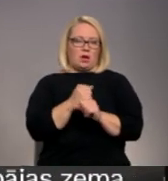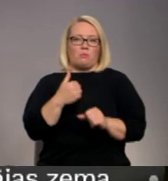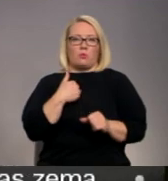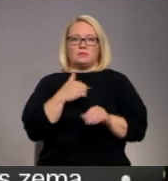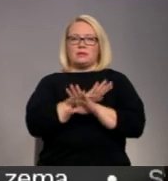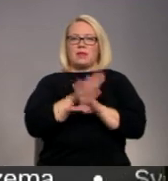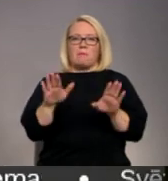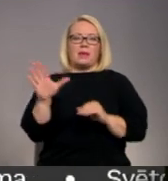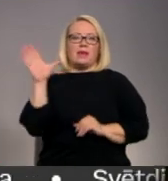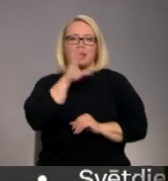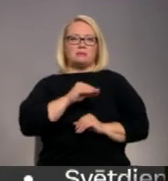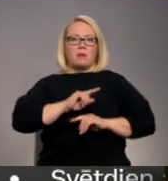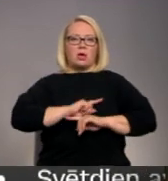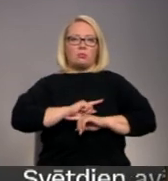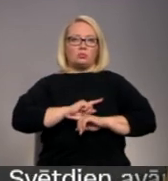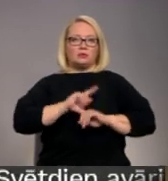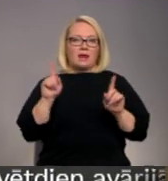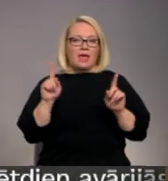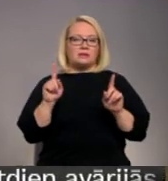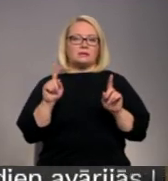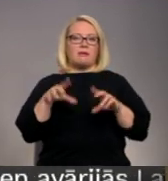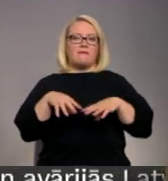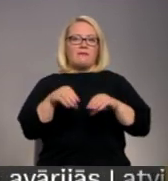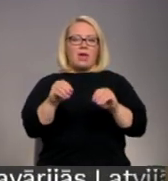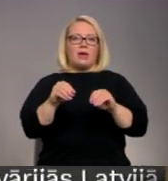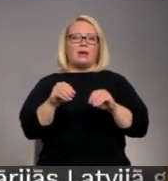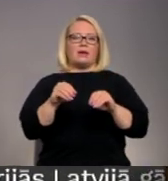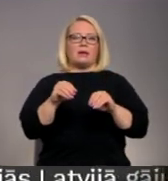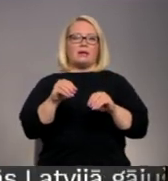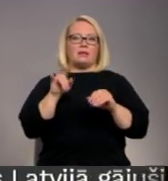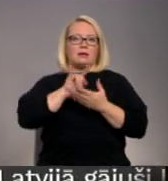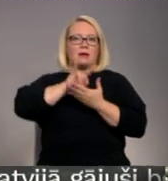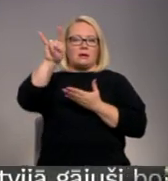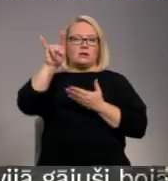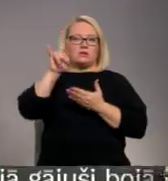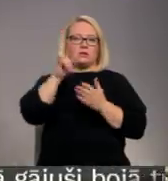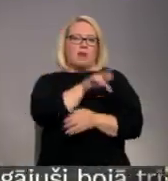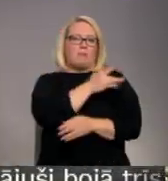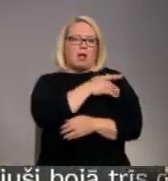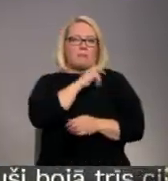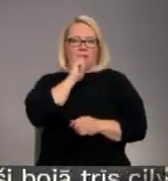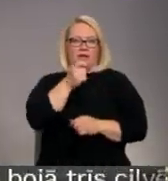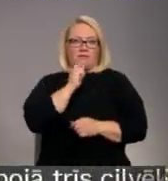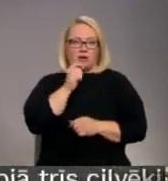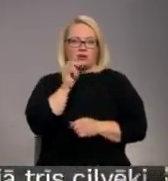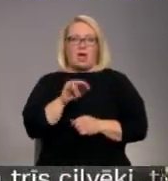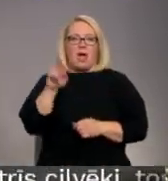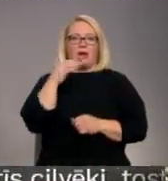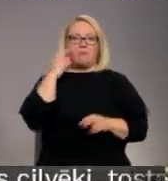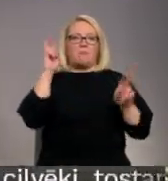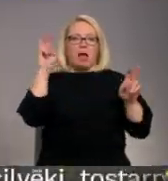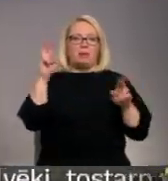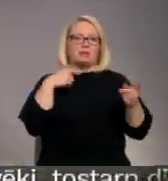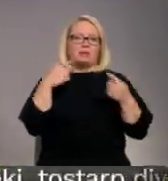iespēja uzreiz veikt gaisku ģapkalpes intervēšanu. Air Baltikas sarunai klātienē